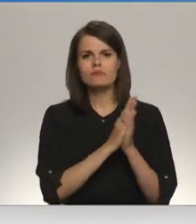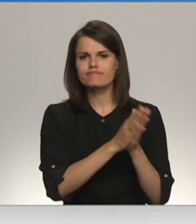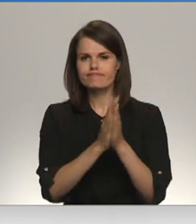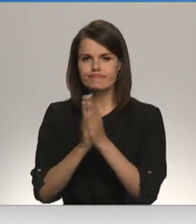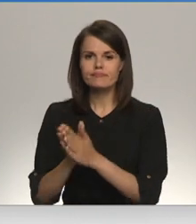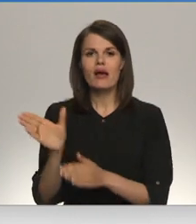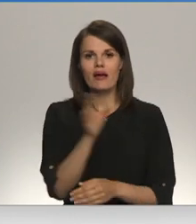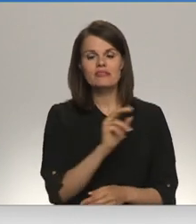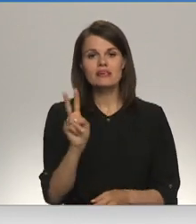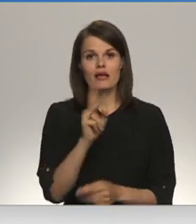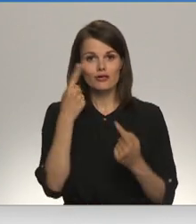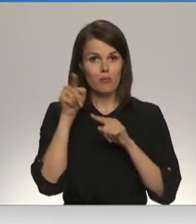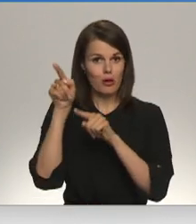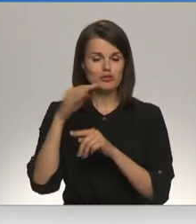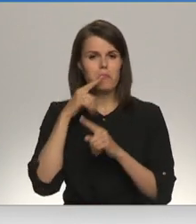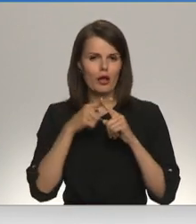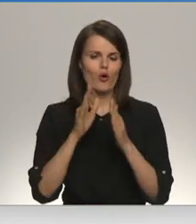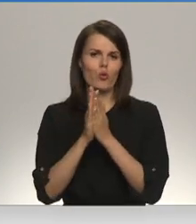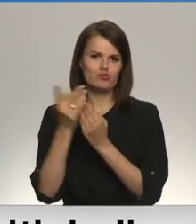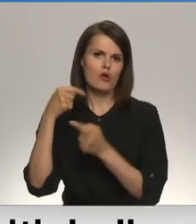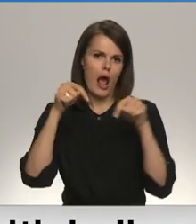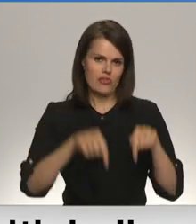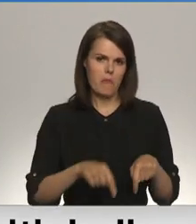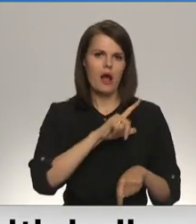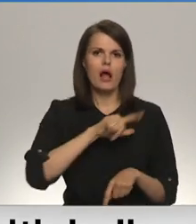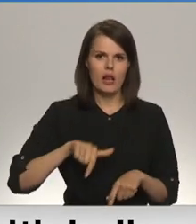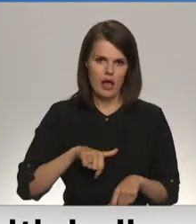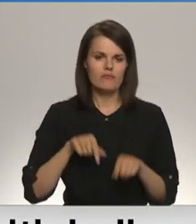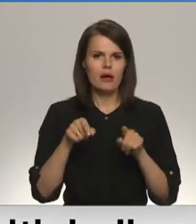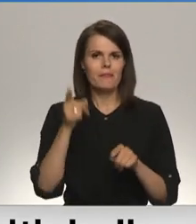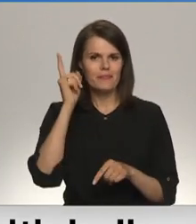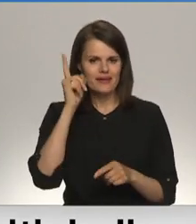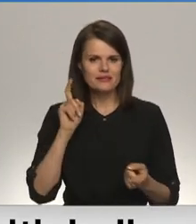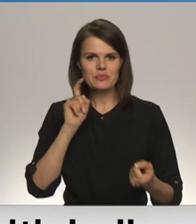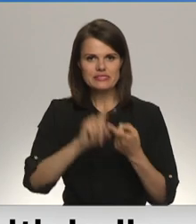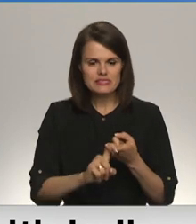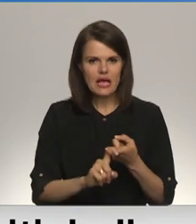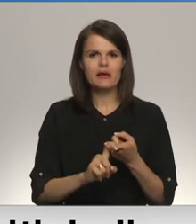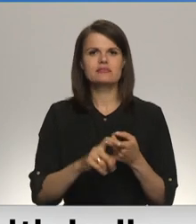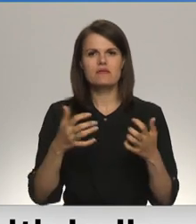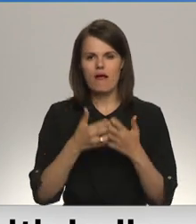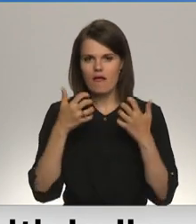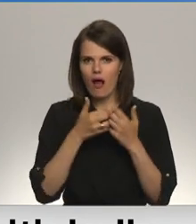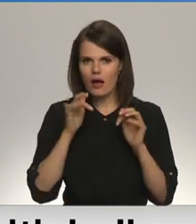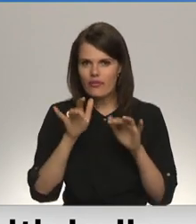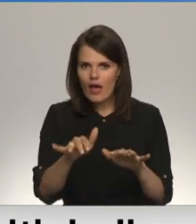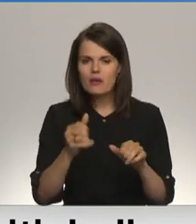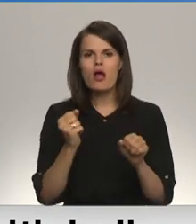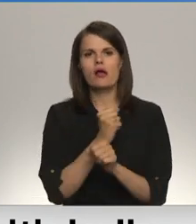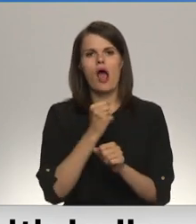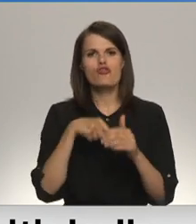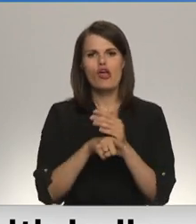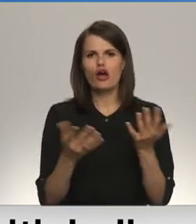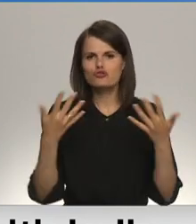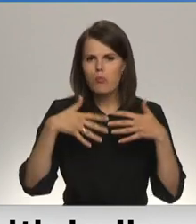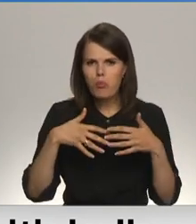piedrībos, kur ir Baltkrievijā, izceļot no Baltkrievijas. Šie brīdinājumi ir saistīti gan ar jau piemērto karadarbību, gan arī ar iekšpolisko